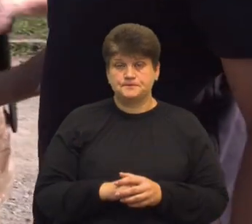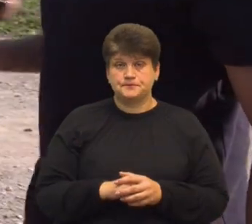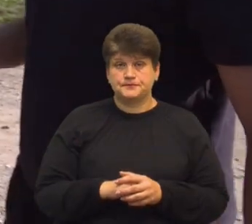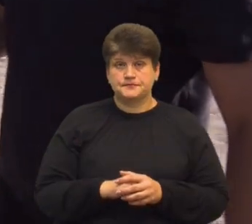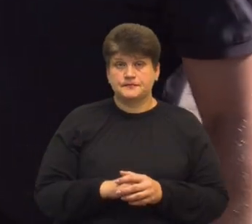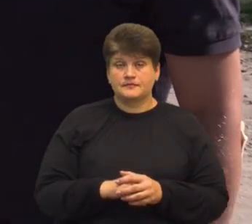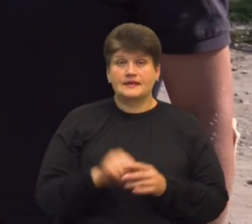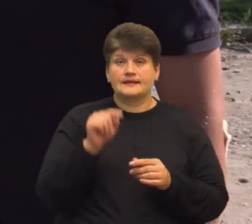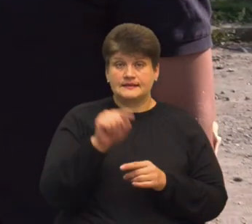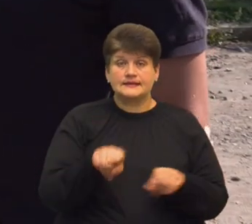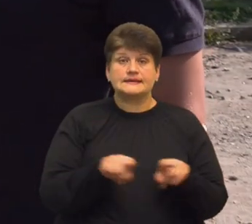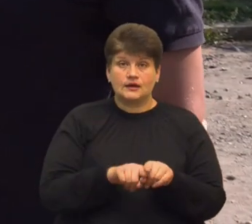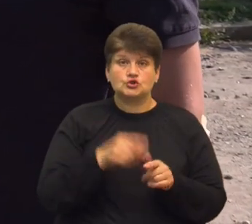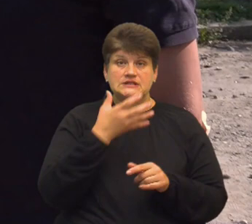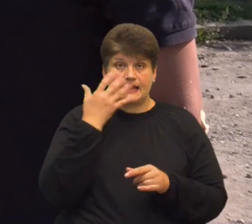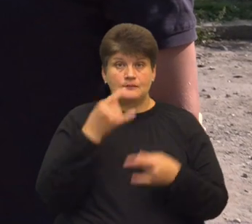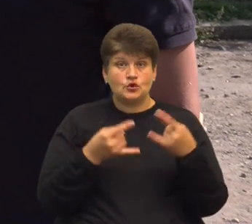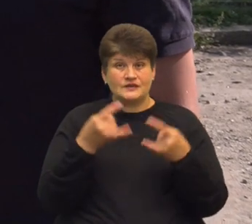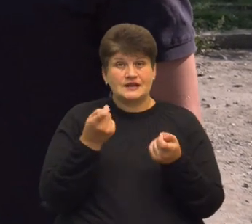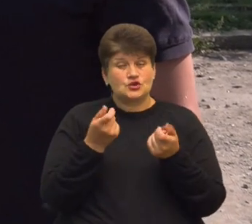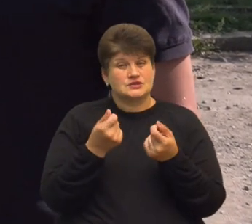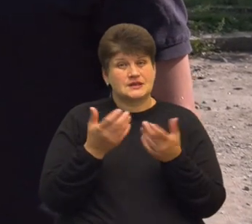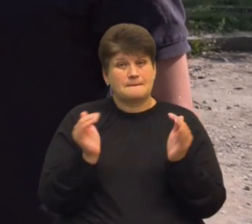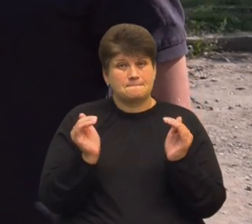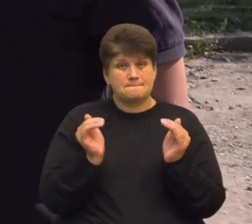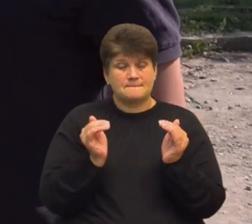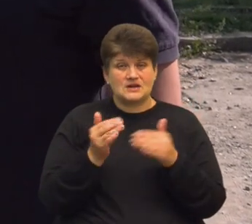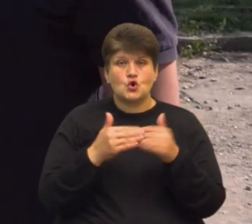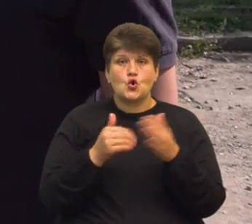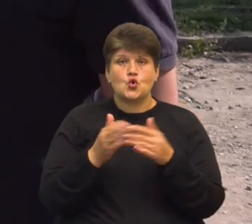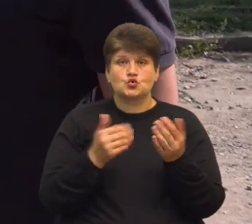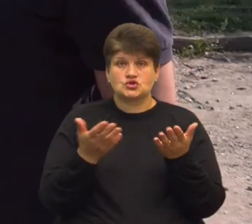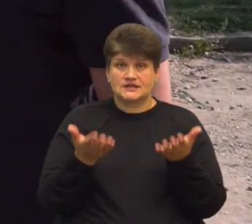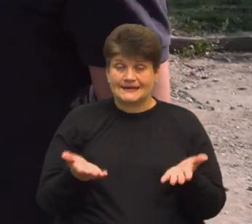тепловізор, але трошки менший тепловізор, ручний тепловізор,